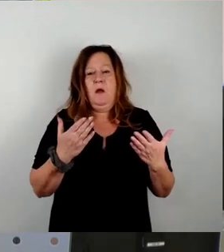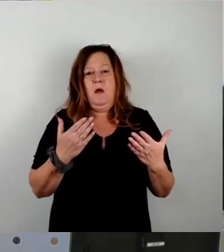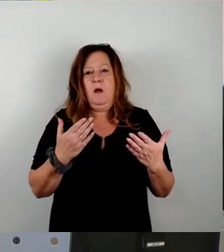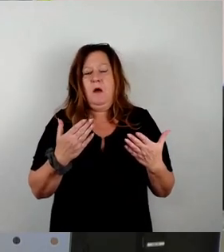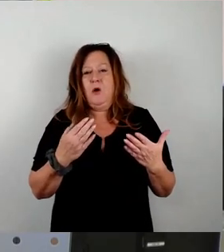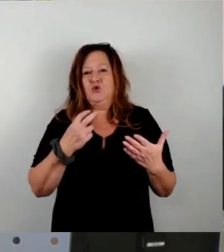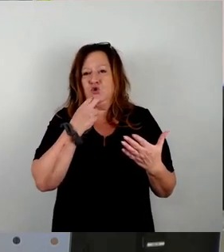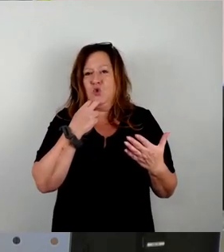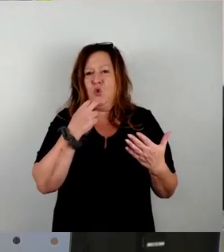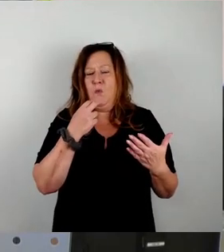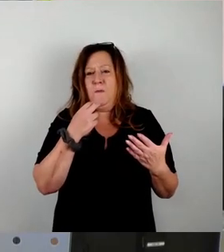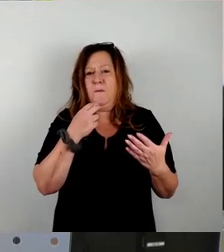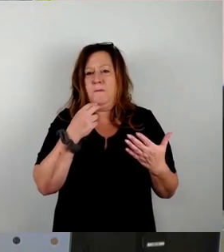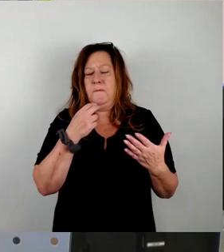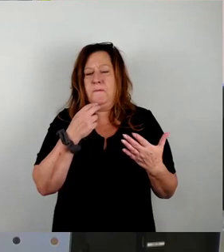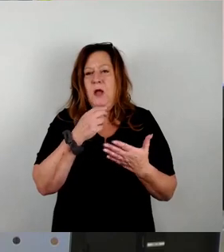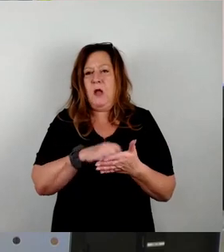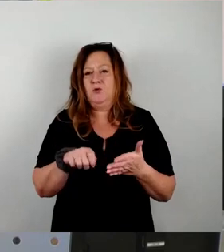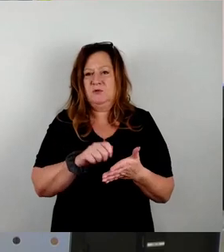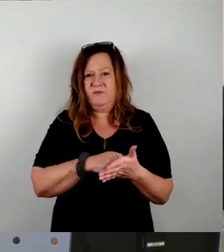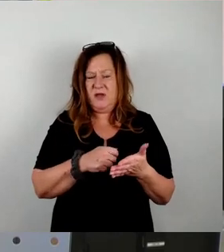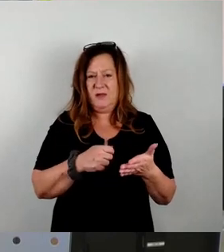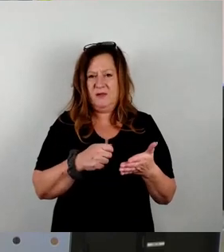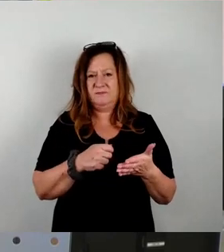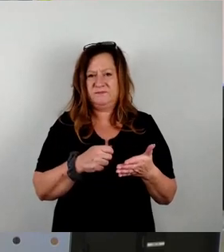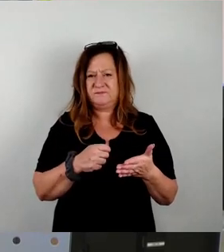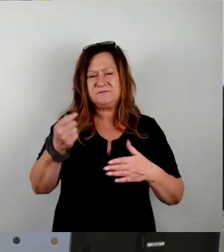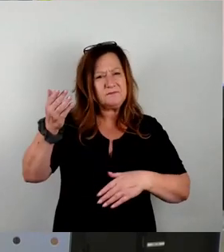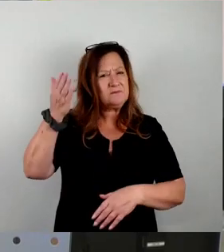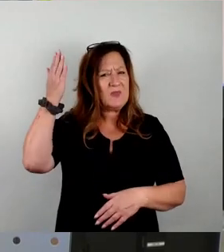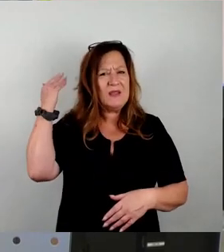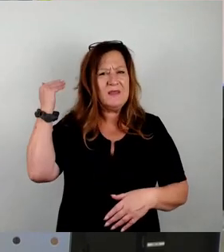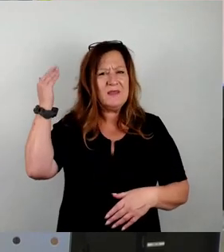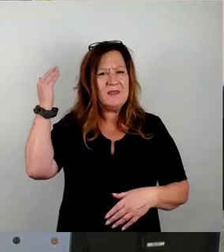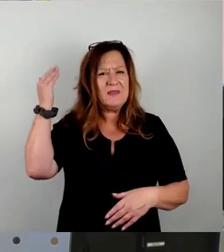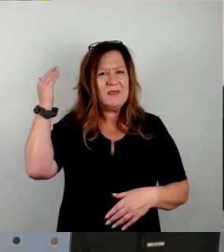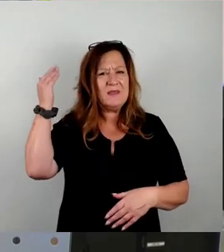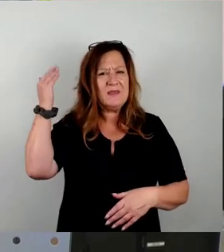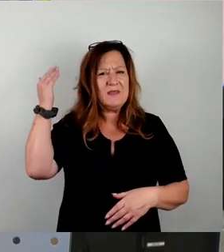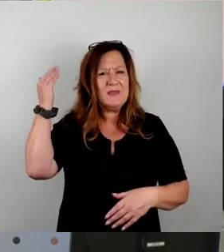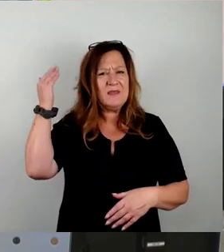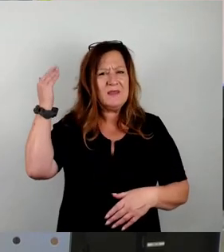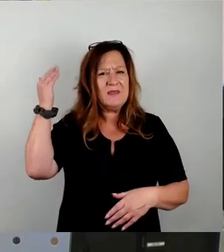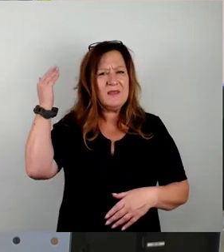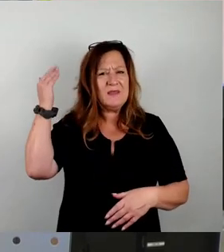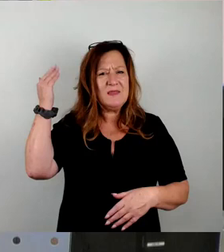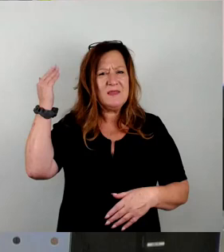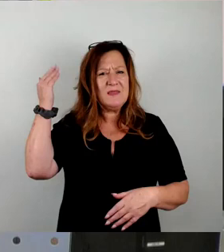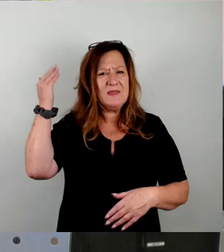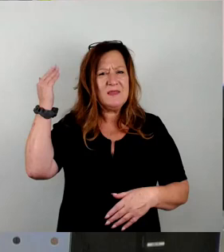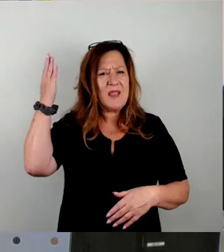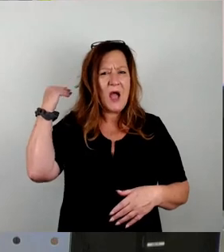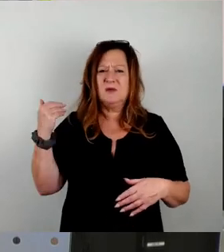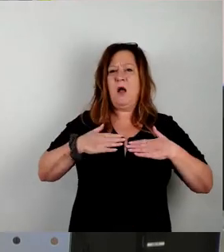aus. jetzt muss man sagen, wir sind damals viel noch widerstandsfähiger gewesen. Es gab